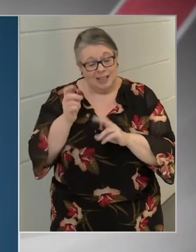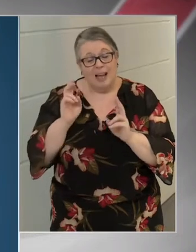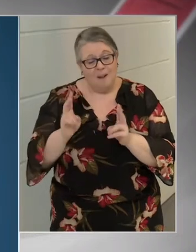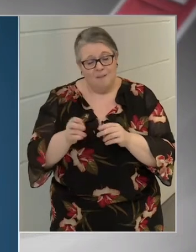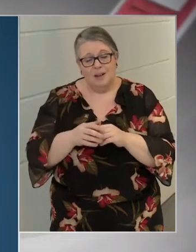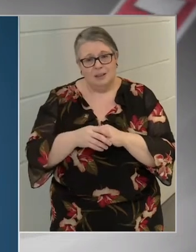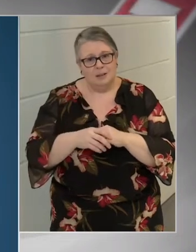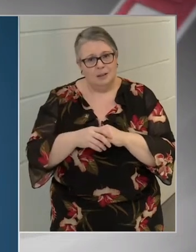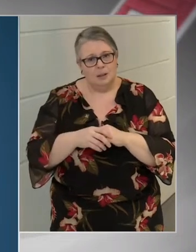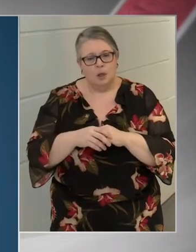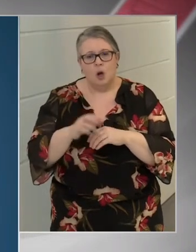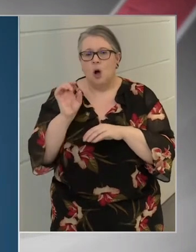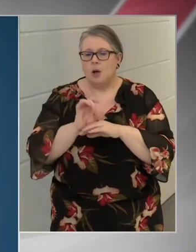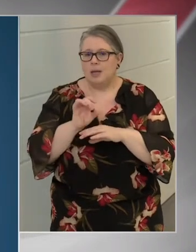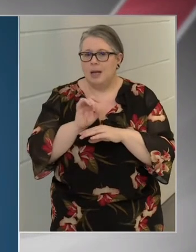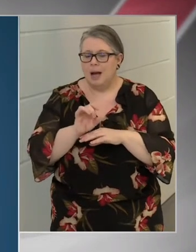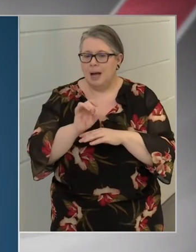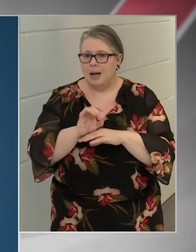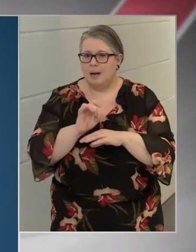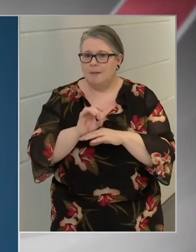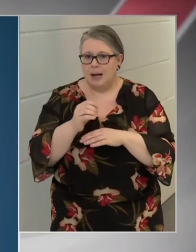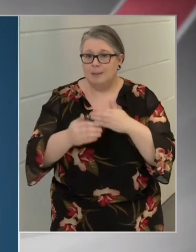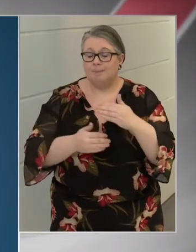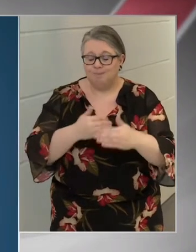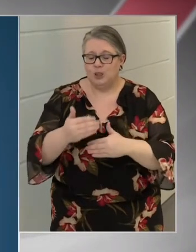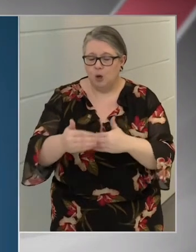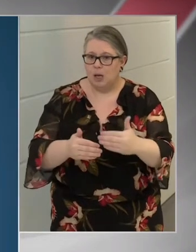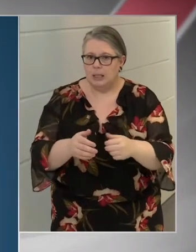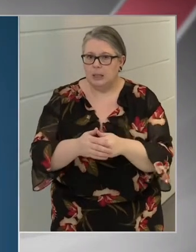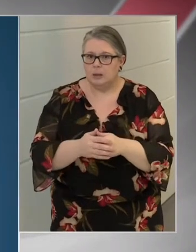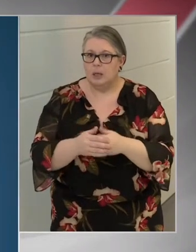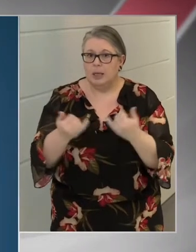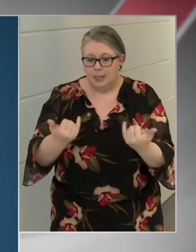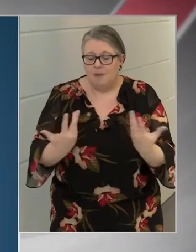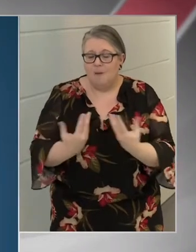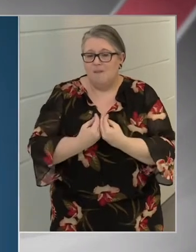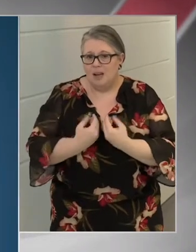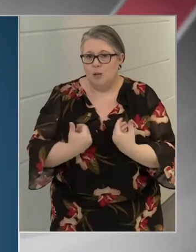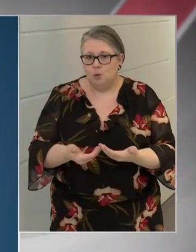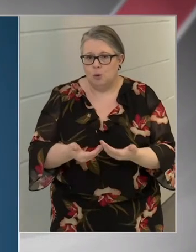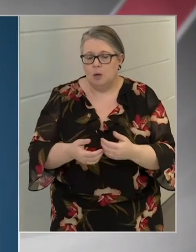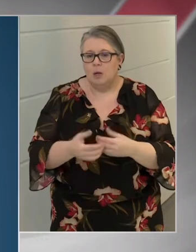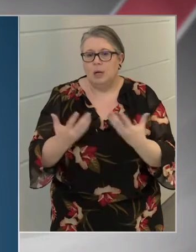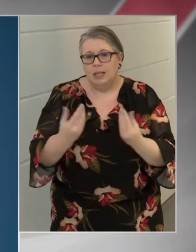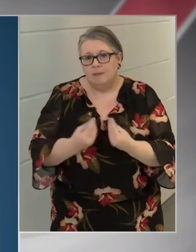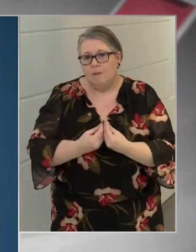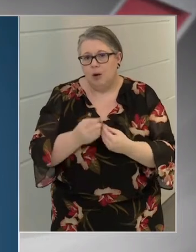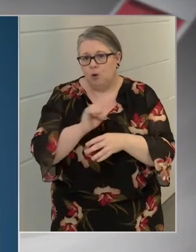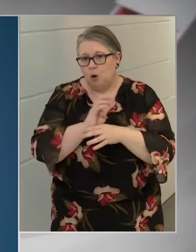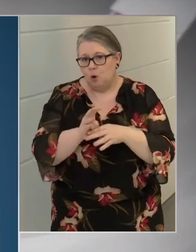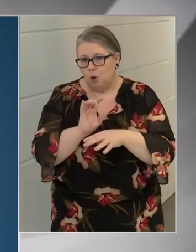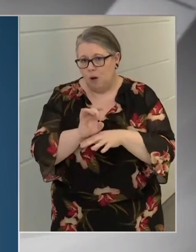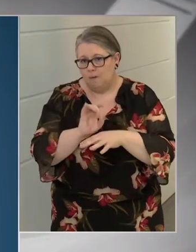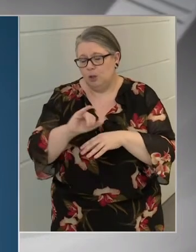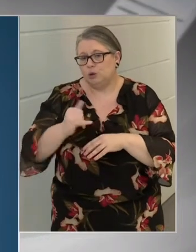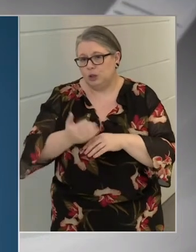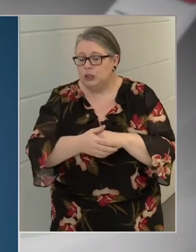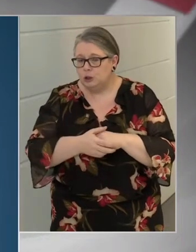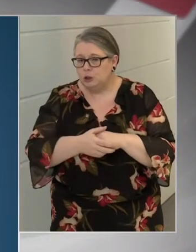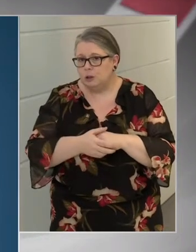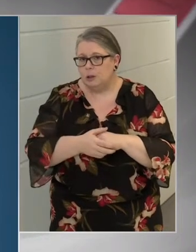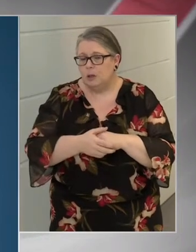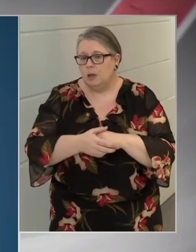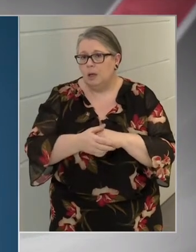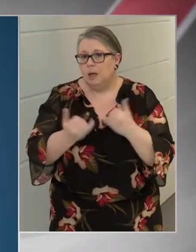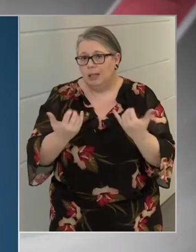hogy a járvány zajlik. Itt van velünk, itt van velünk a koronavírus, itt van velünk